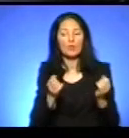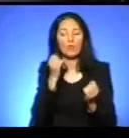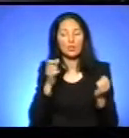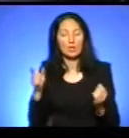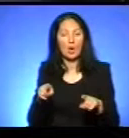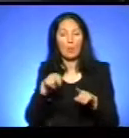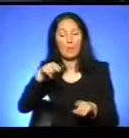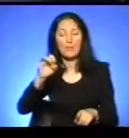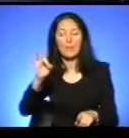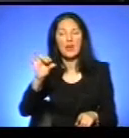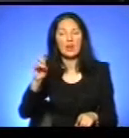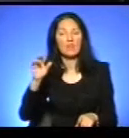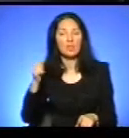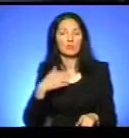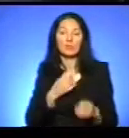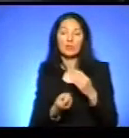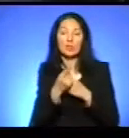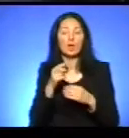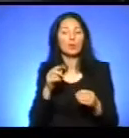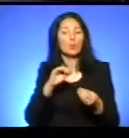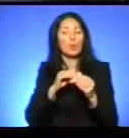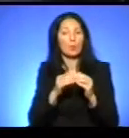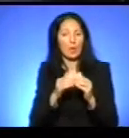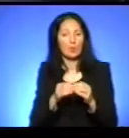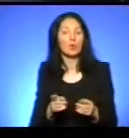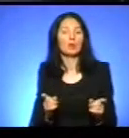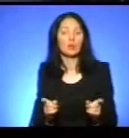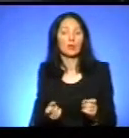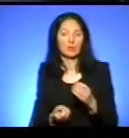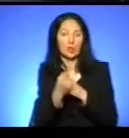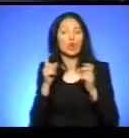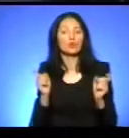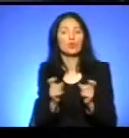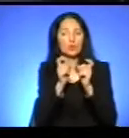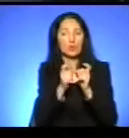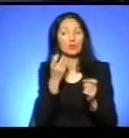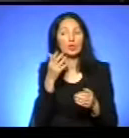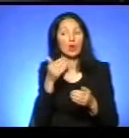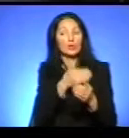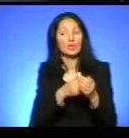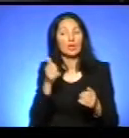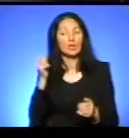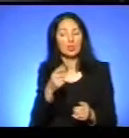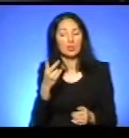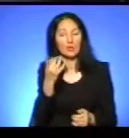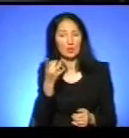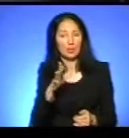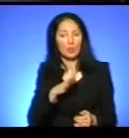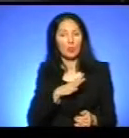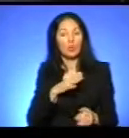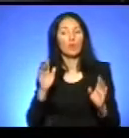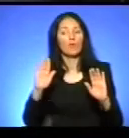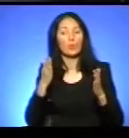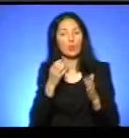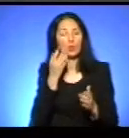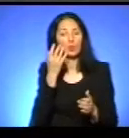перевізниками, в нас виникають проблеми, нас виникають прецеденти, коли за останній тиждень два рази були випадки прикрій, коли